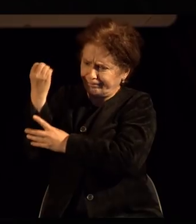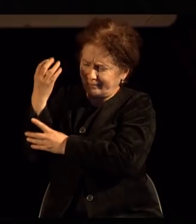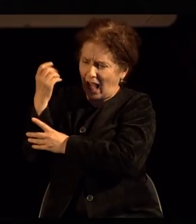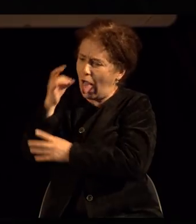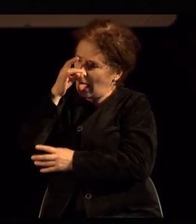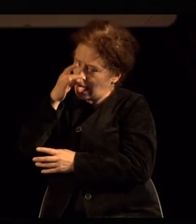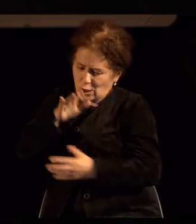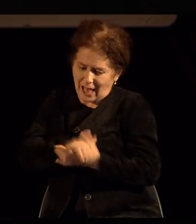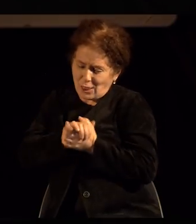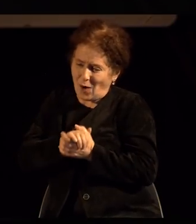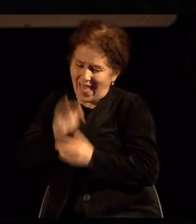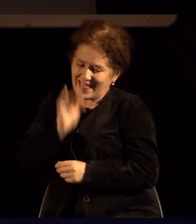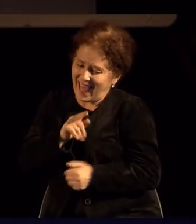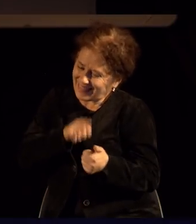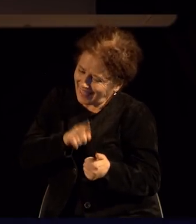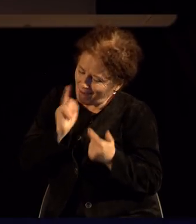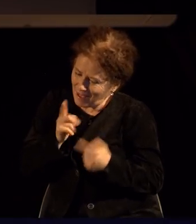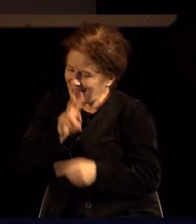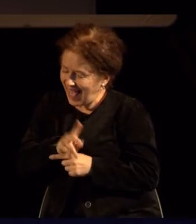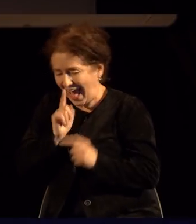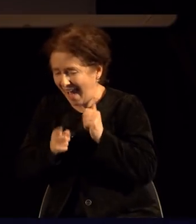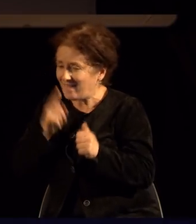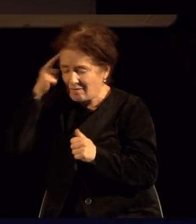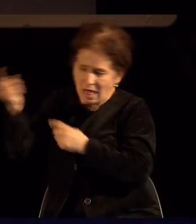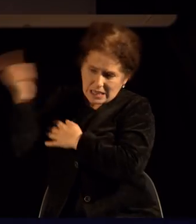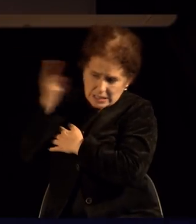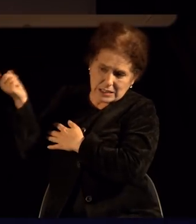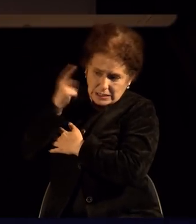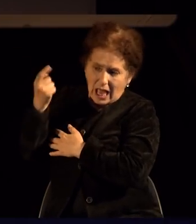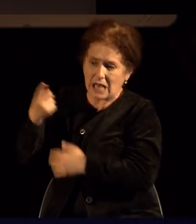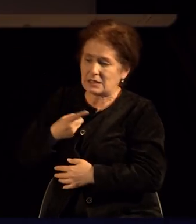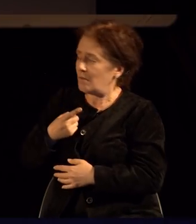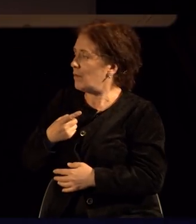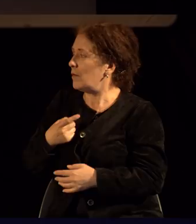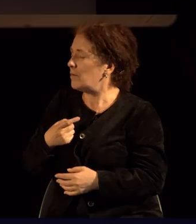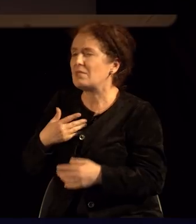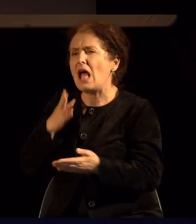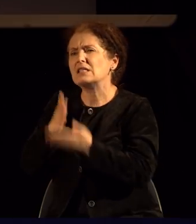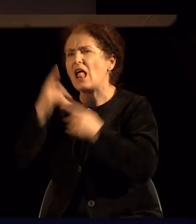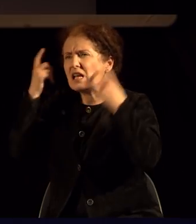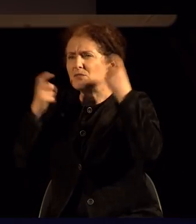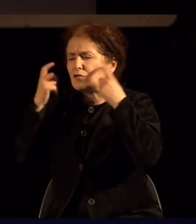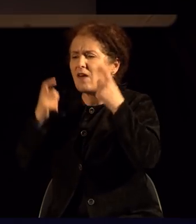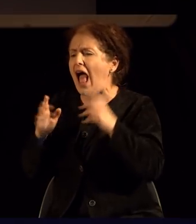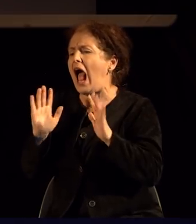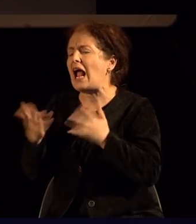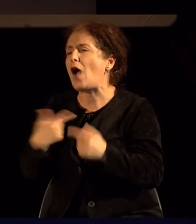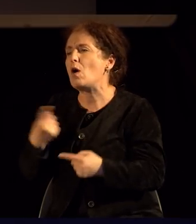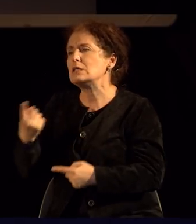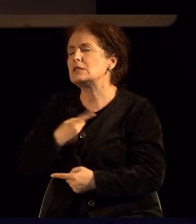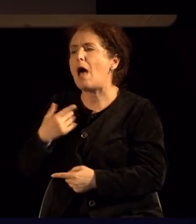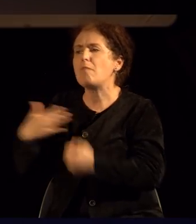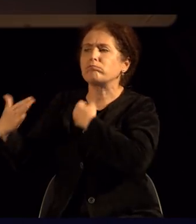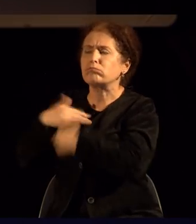лошото другарче и да не изнаверуа о моментите кое највеше ни треба беш беш дори размислував за тоа како самата се саботирам